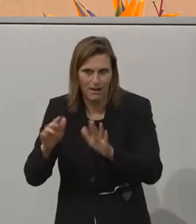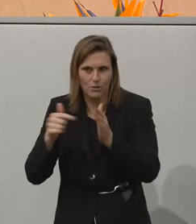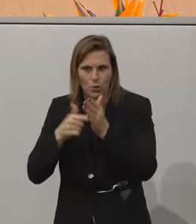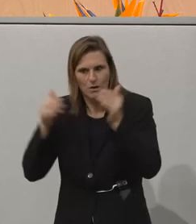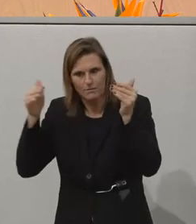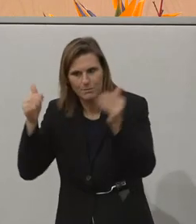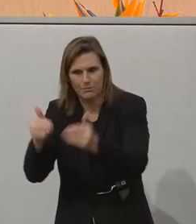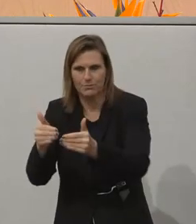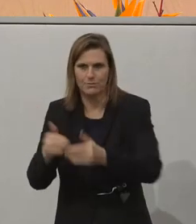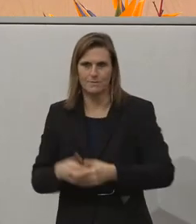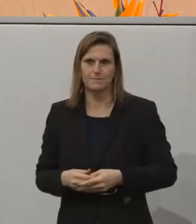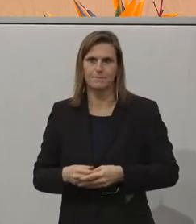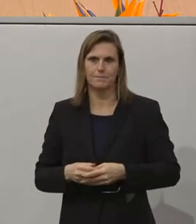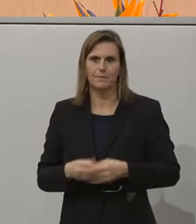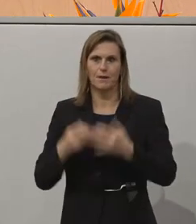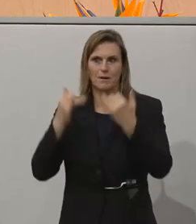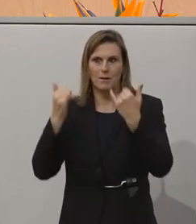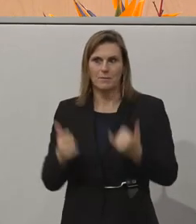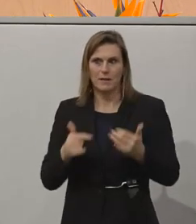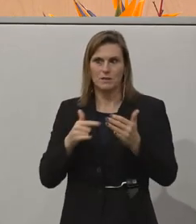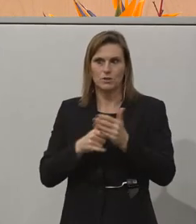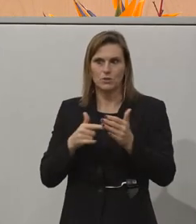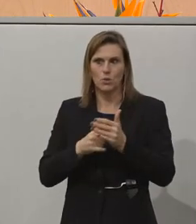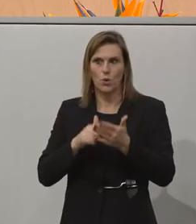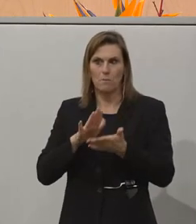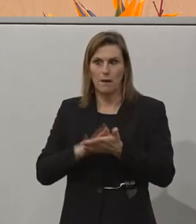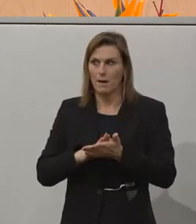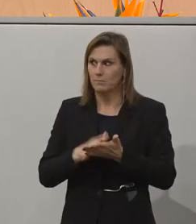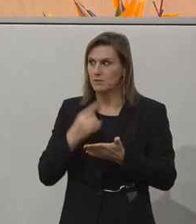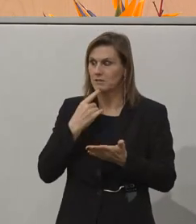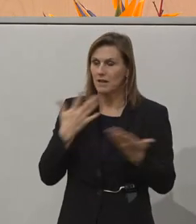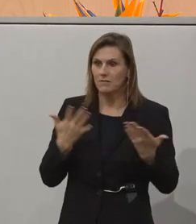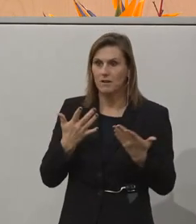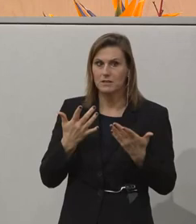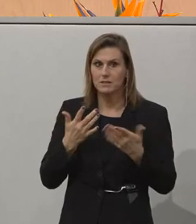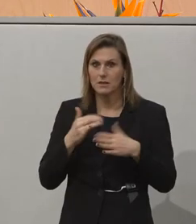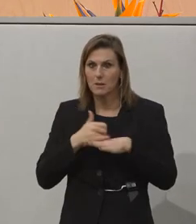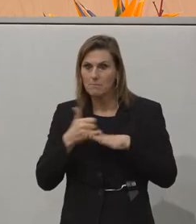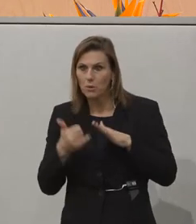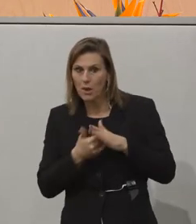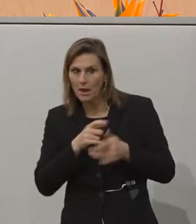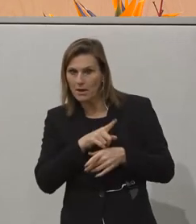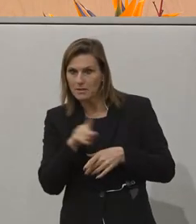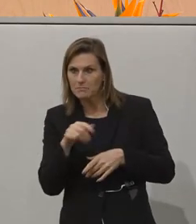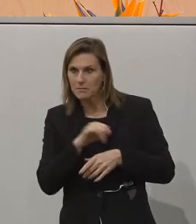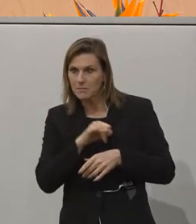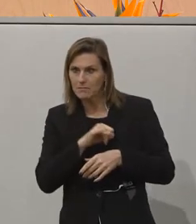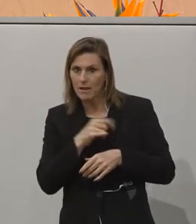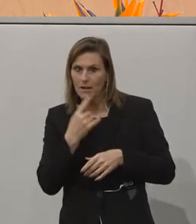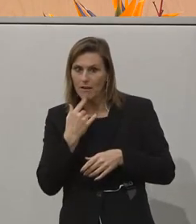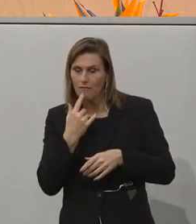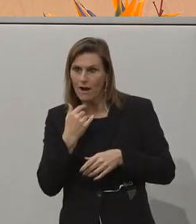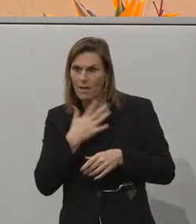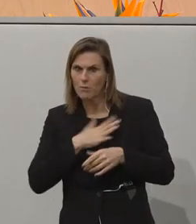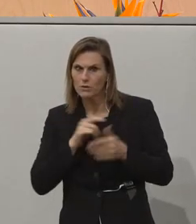An dieser Stelle bleibt noch zu sagen, falls Ihnen all diese Projekte gefallen haben, falls Sie sich